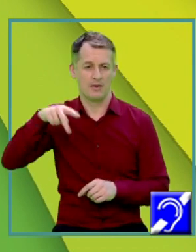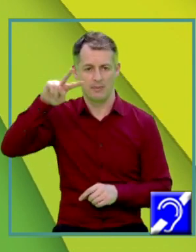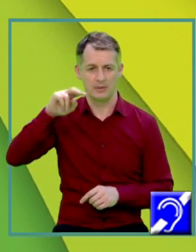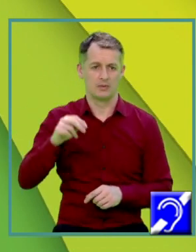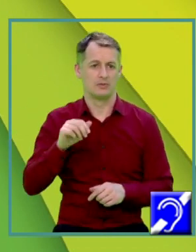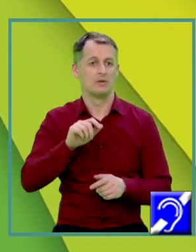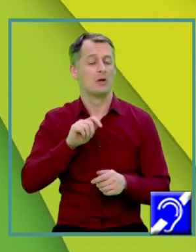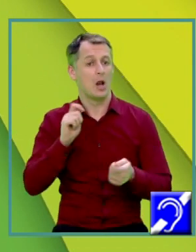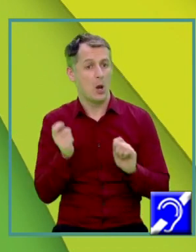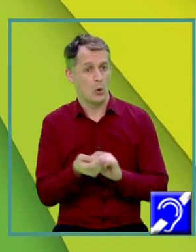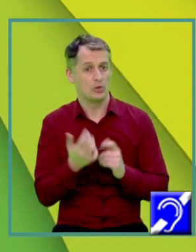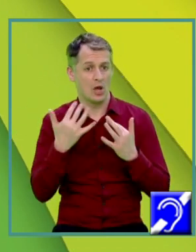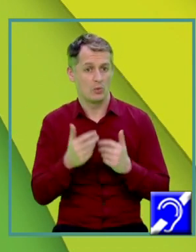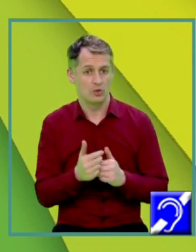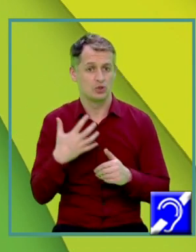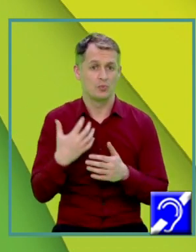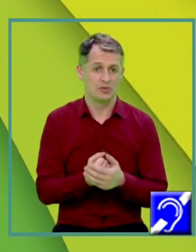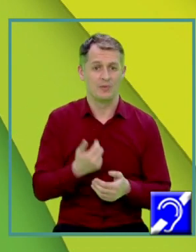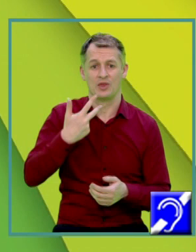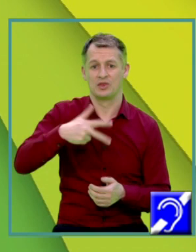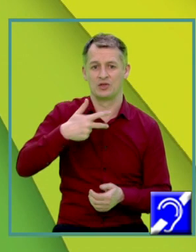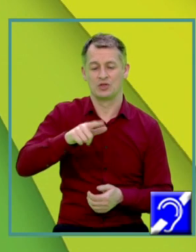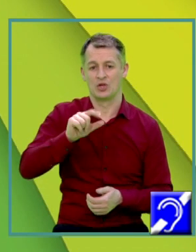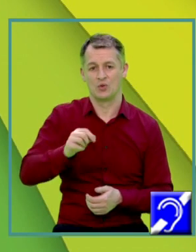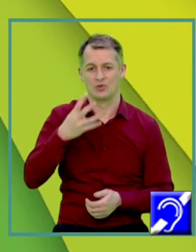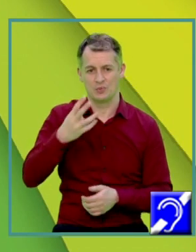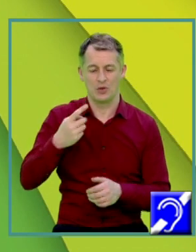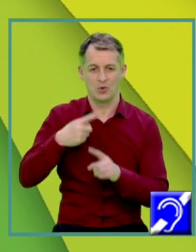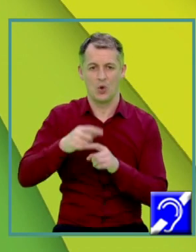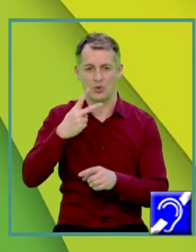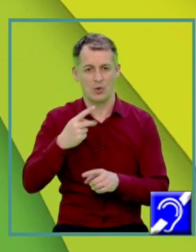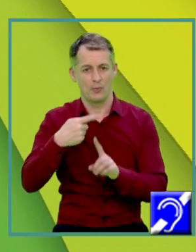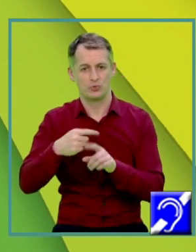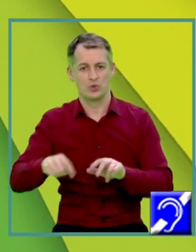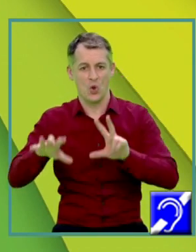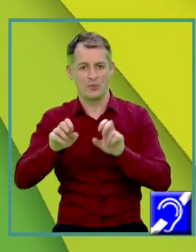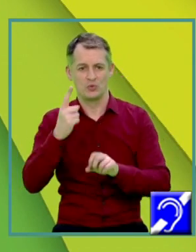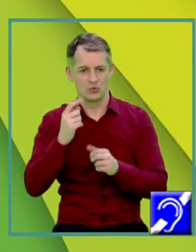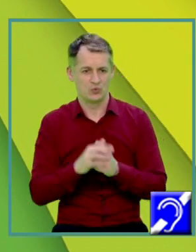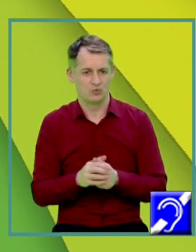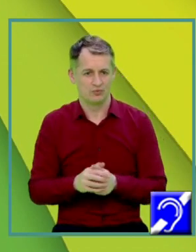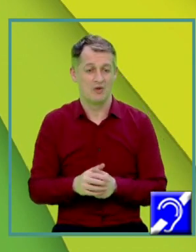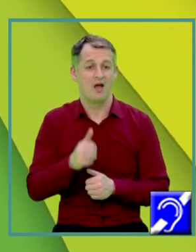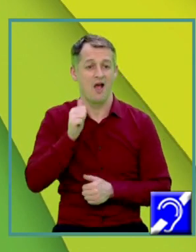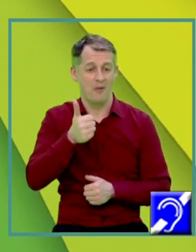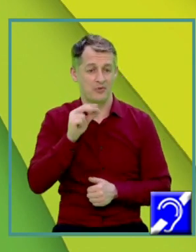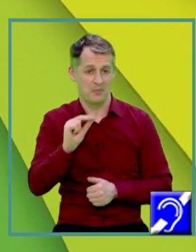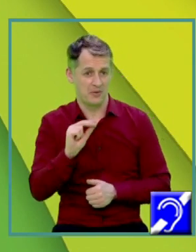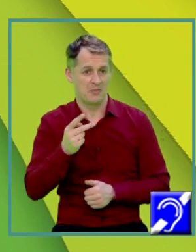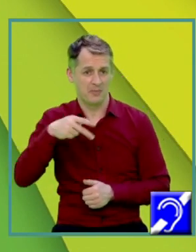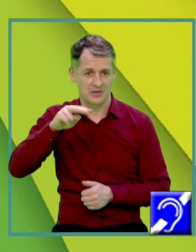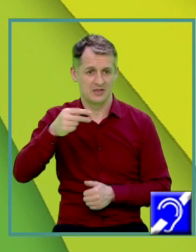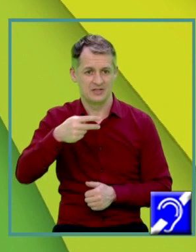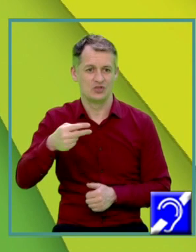Și obținem 324 ori 2 plus 81 Adică apotema piramidei la pătrat este